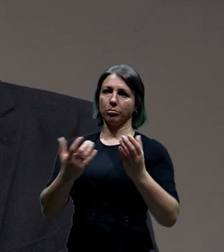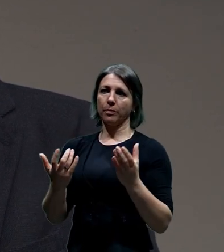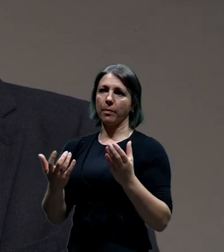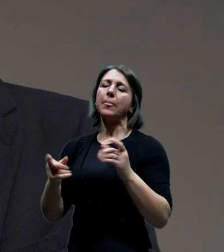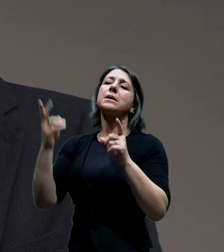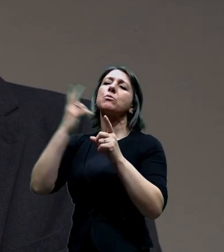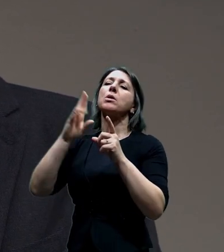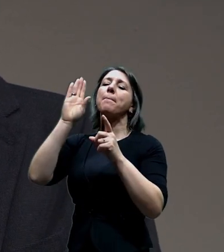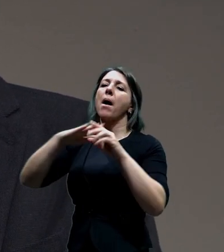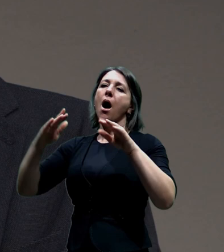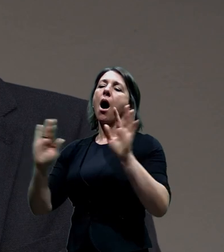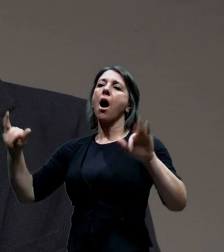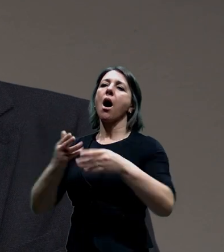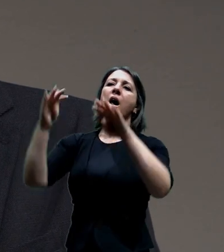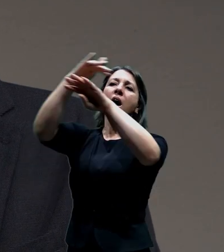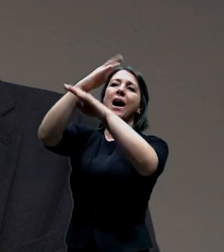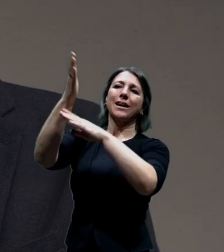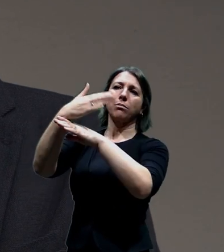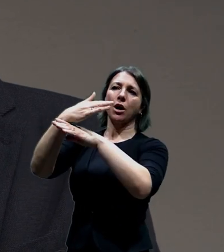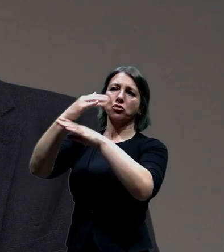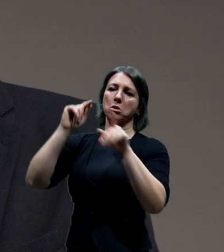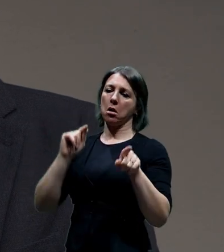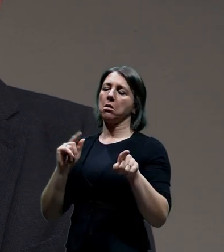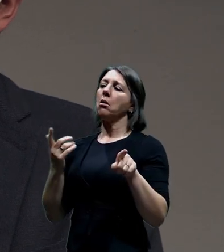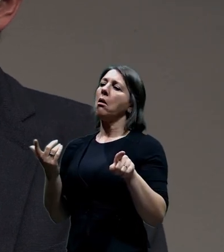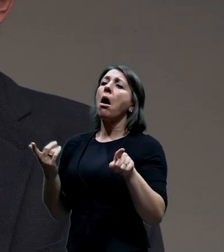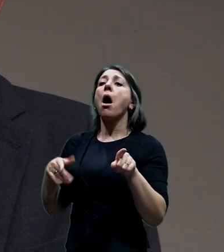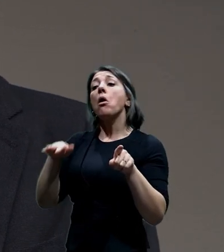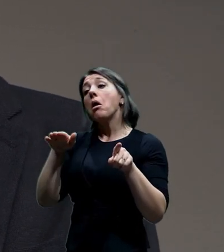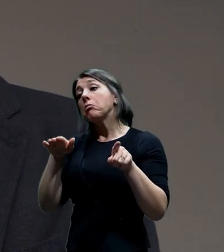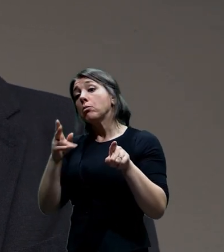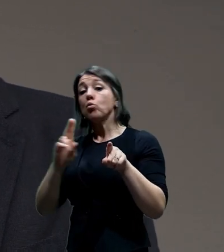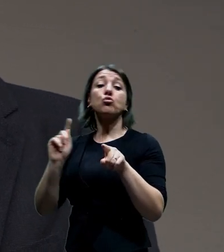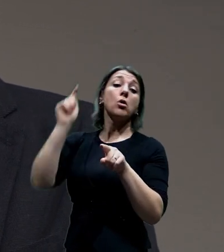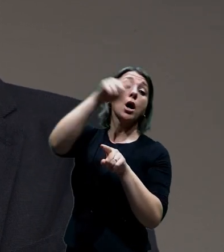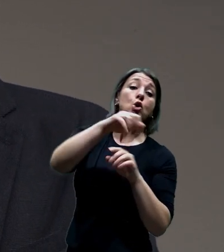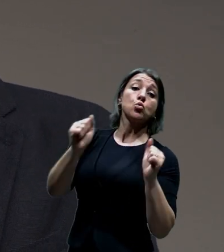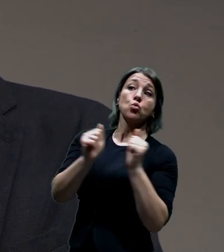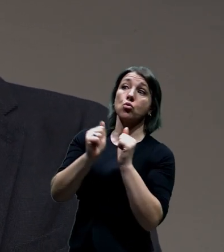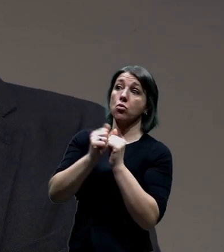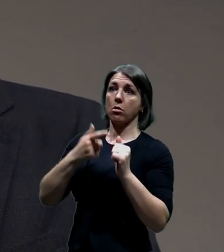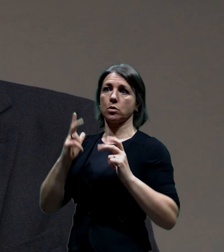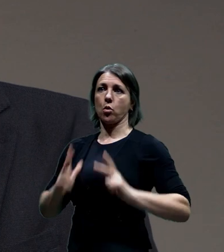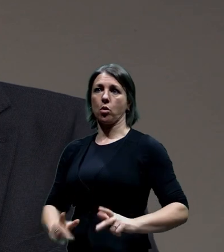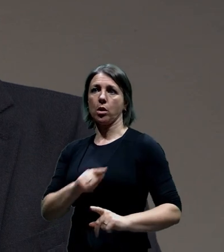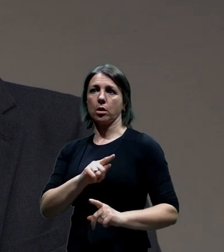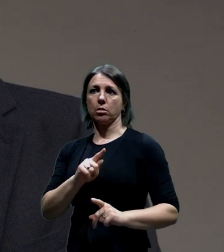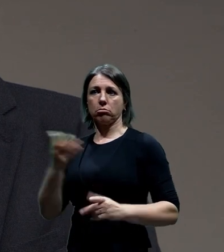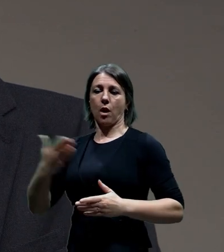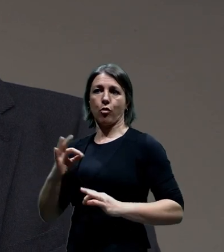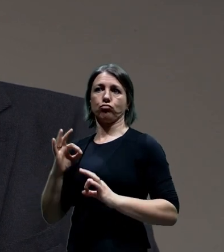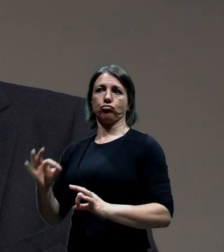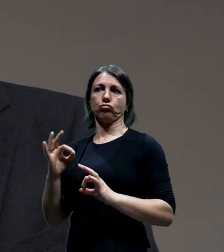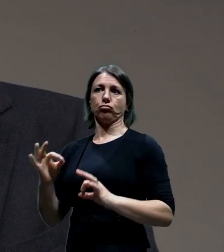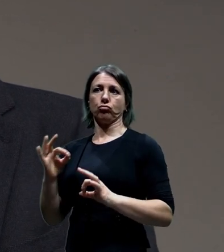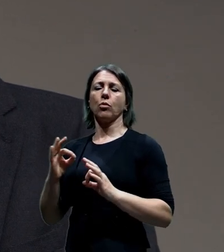křižovatky rybářka by přinesl tomu území i na druhé straně obrovský pozitiv a nejenom tedy při té